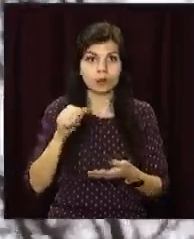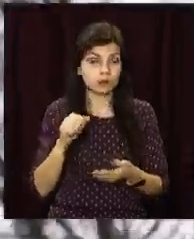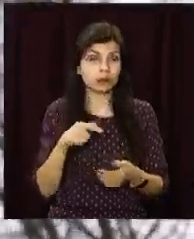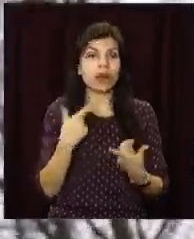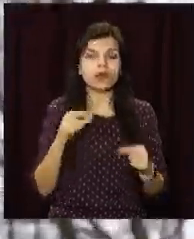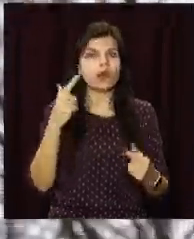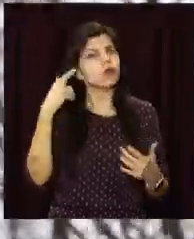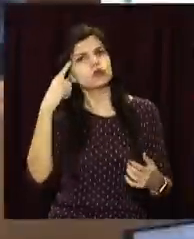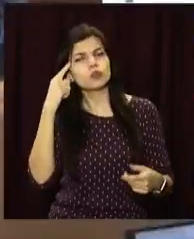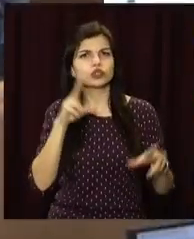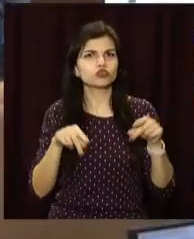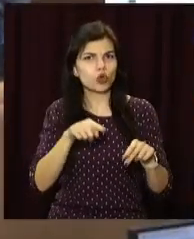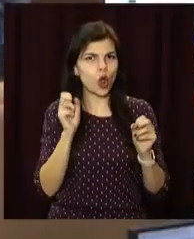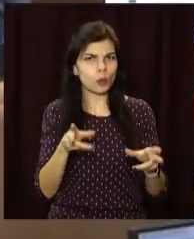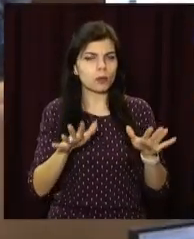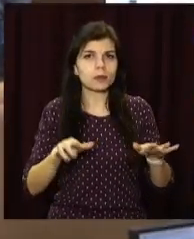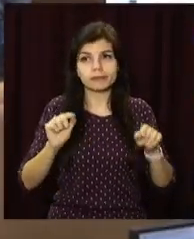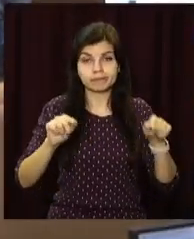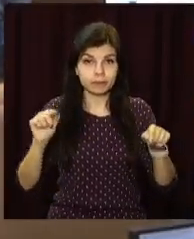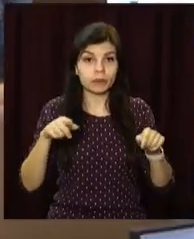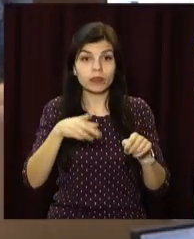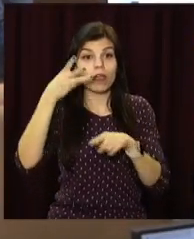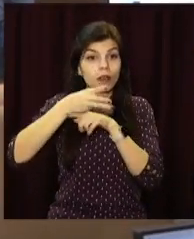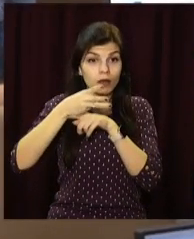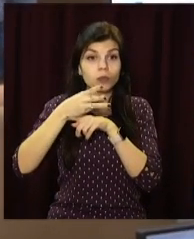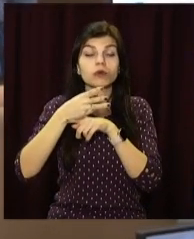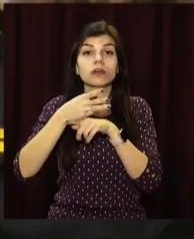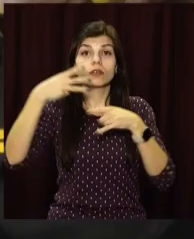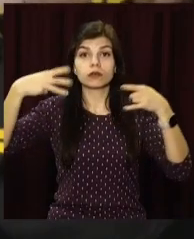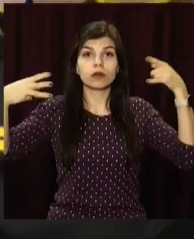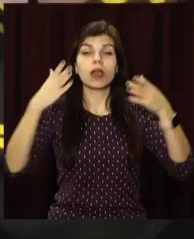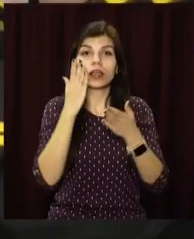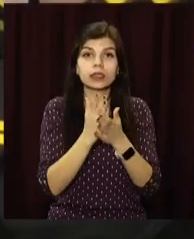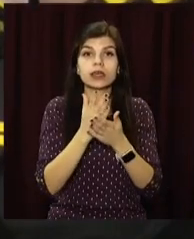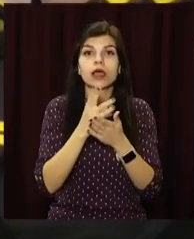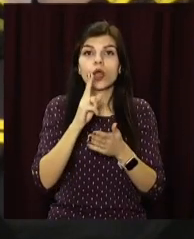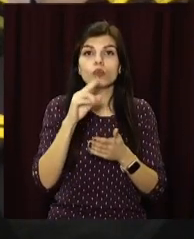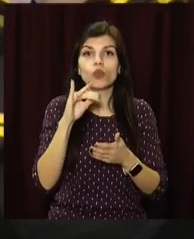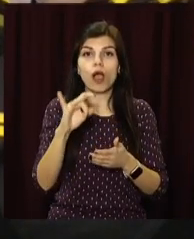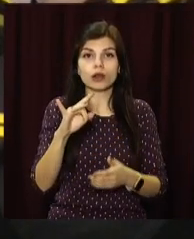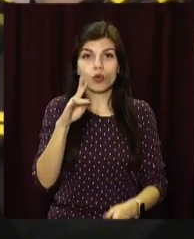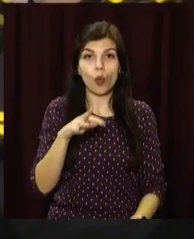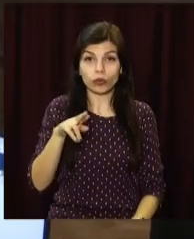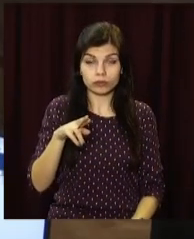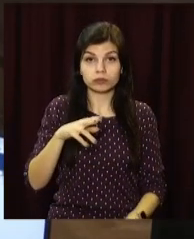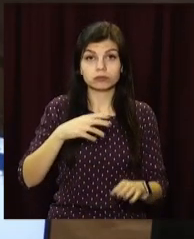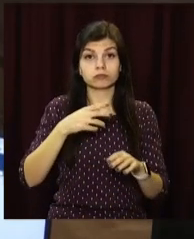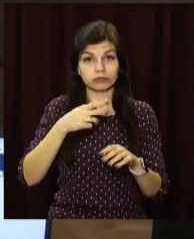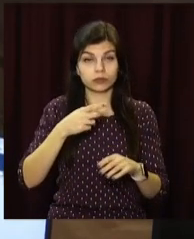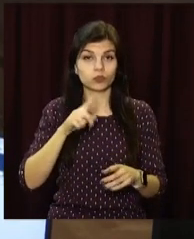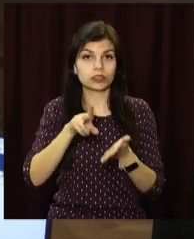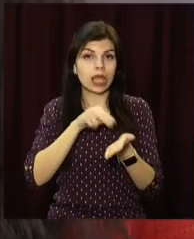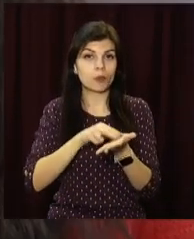небезпечні, на їхню думку, місця. Щоб отримати запис камер, на вулицях розміщують QR-коди. Така практика є унікальною для України.